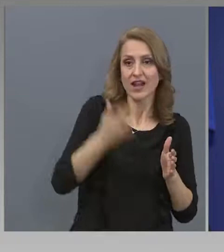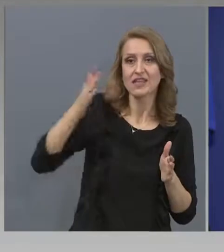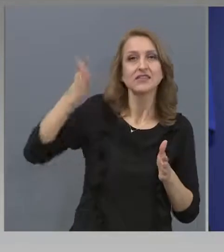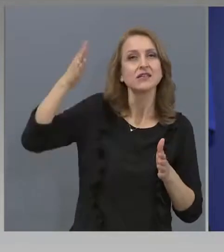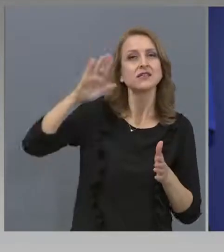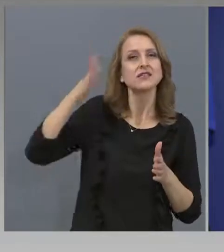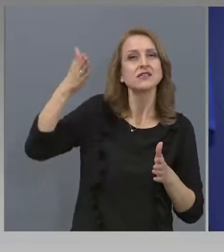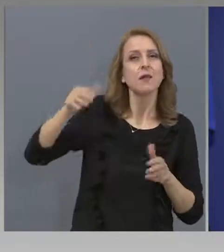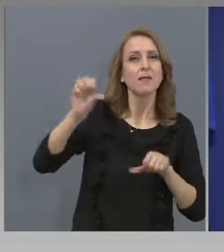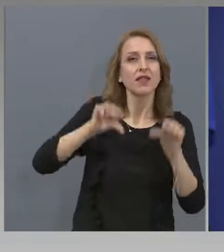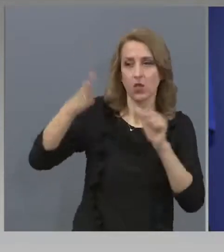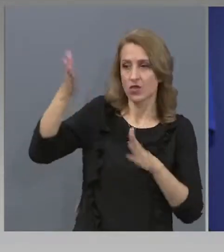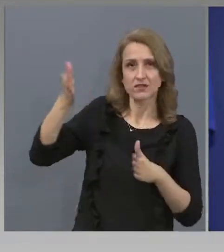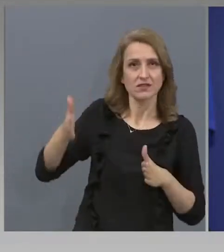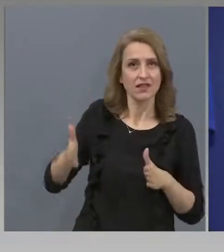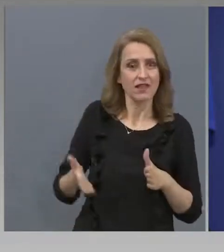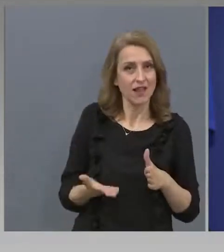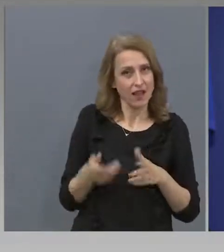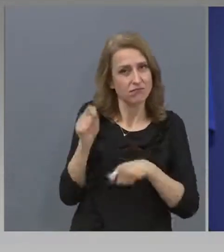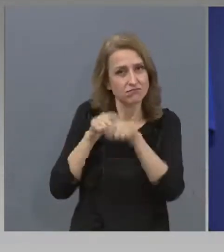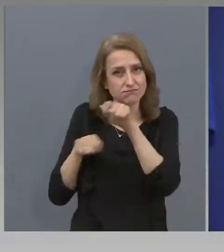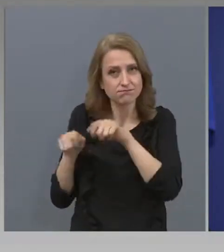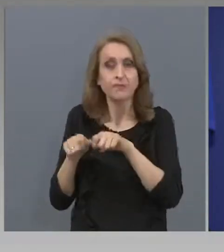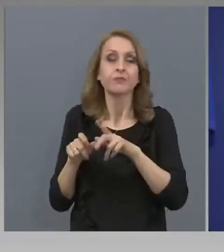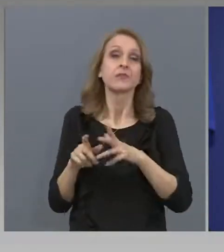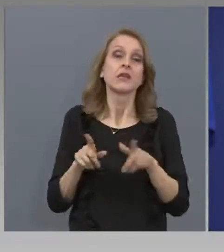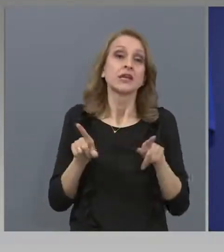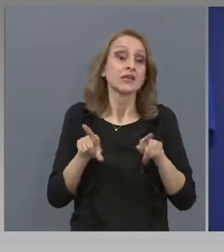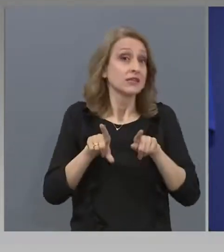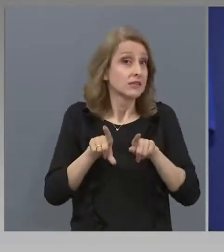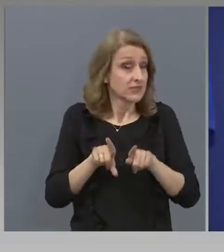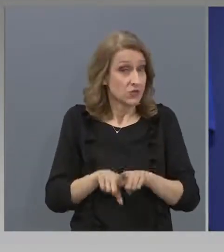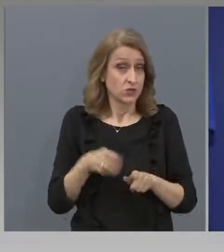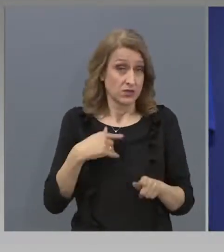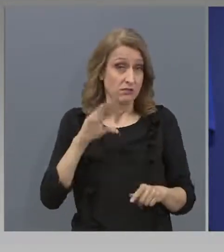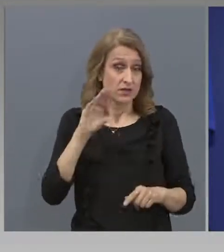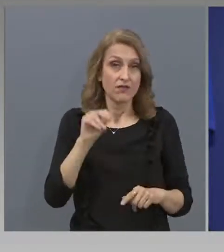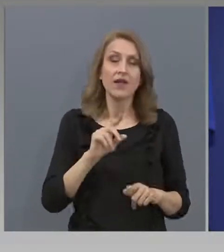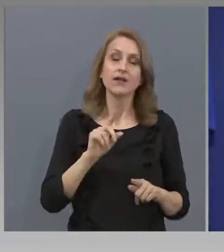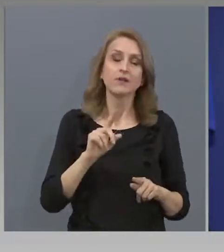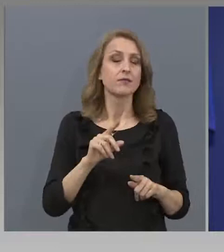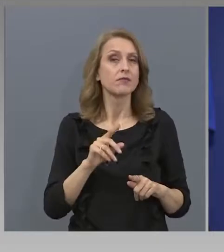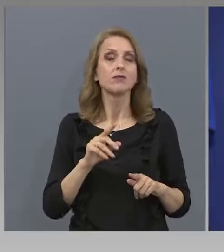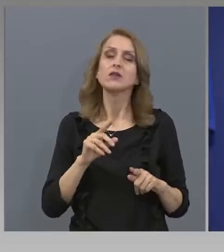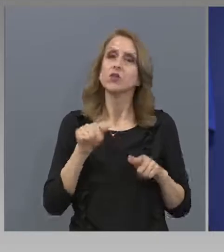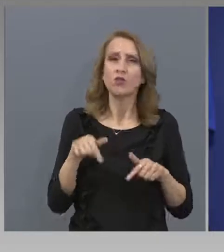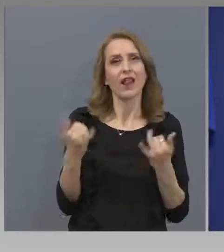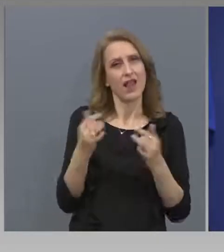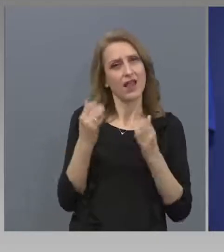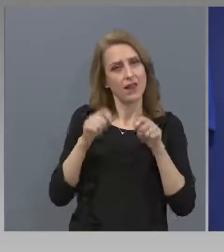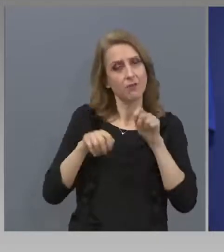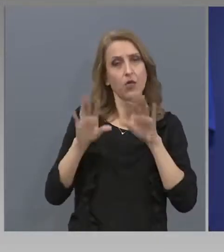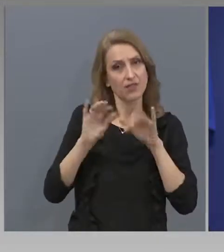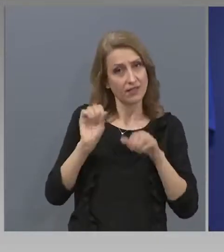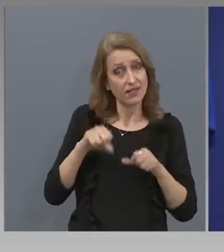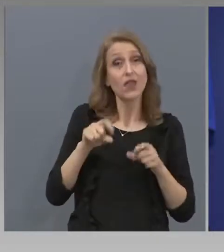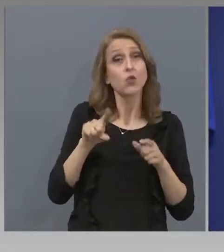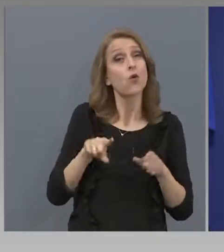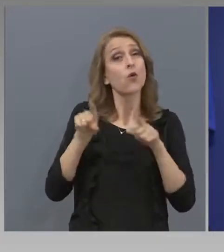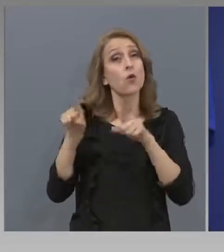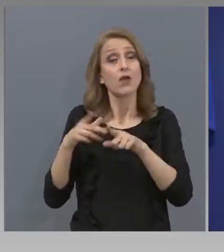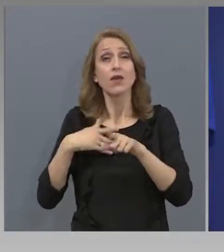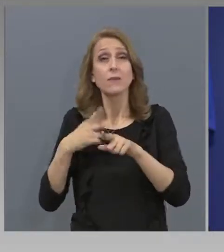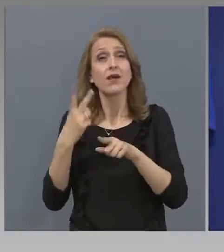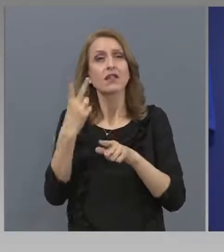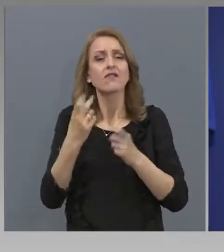уверя, че ще също така няма да избегнем и тежките ремонти на два основни тежки ремонта,